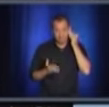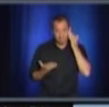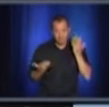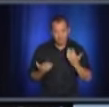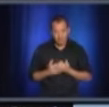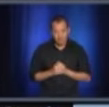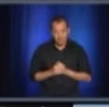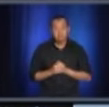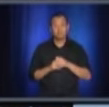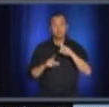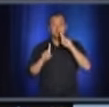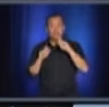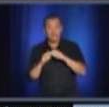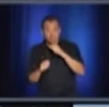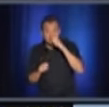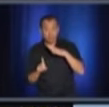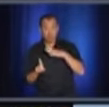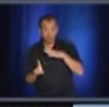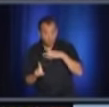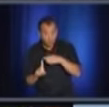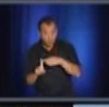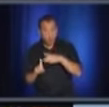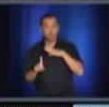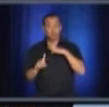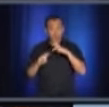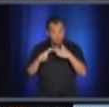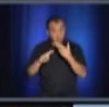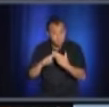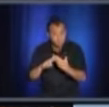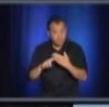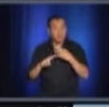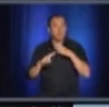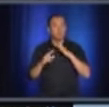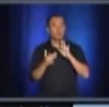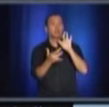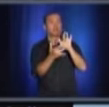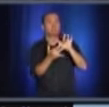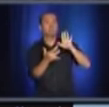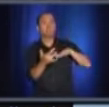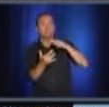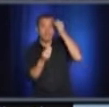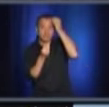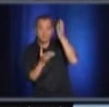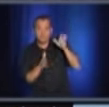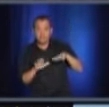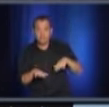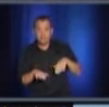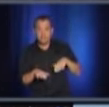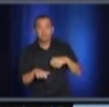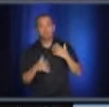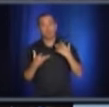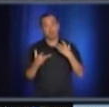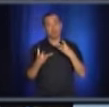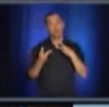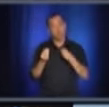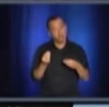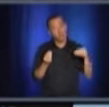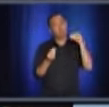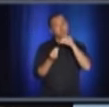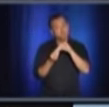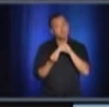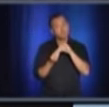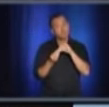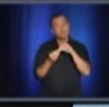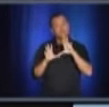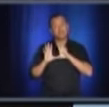contacté les gens. Alors là, moi, j'ai demandé aux gens, puis on a ajouté, je vous ai dit qu'on renforçait l'équipe